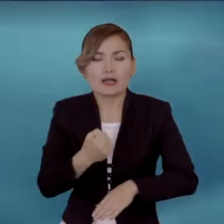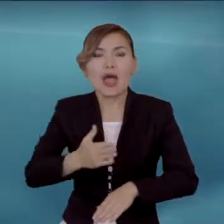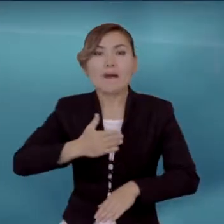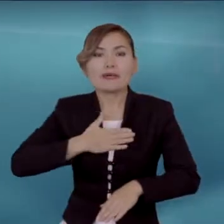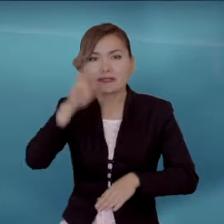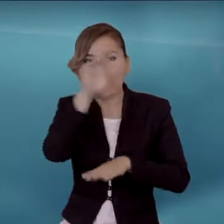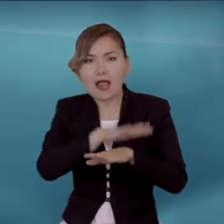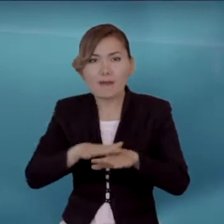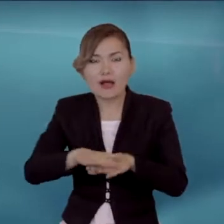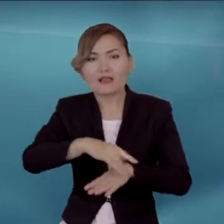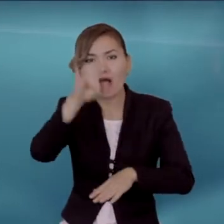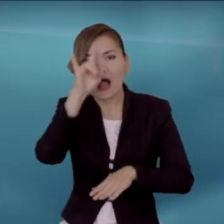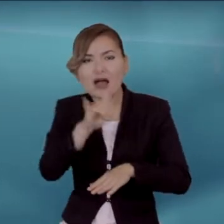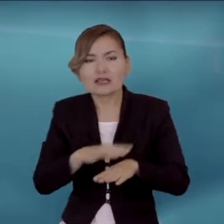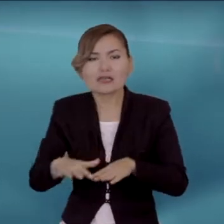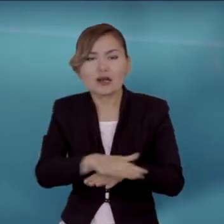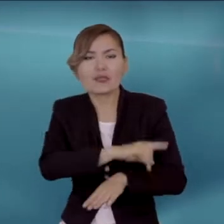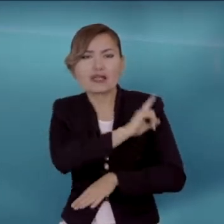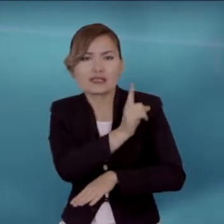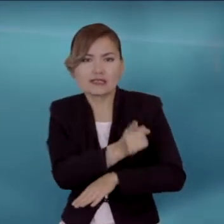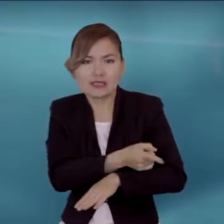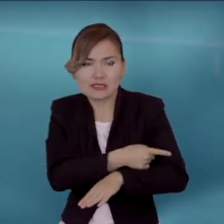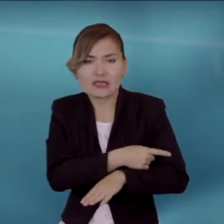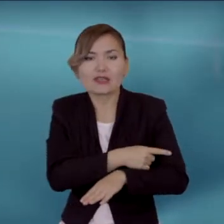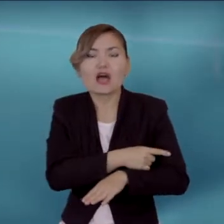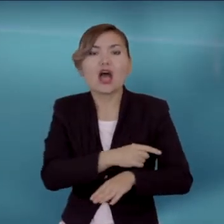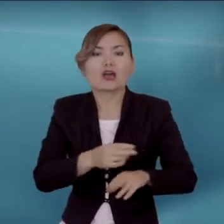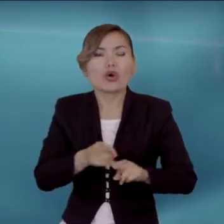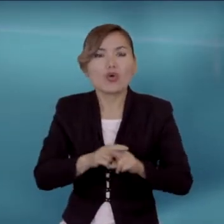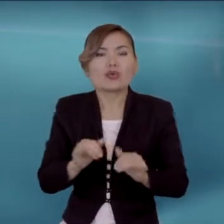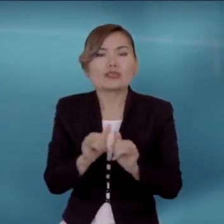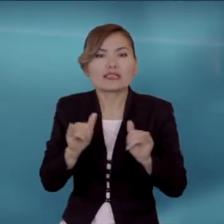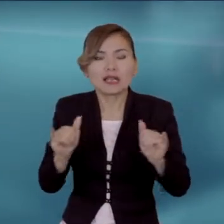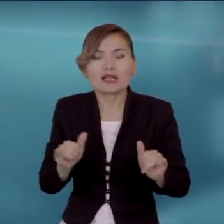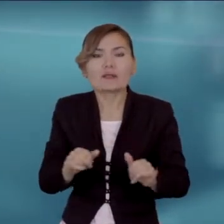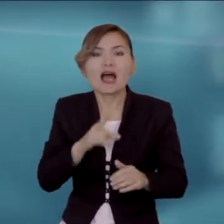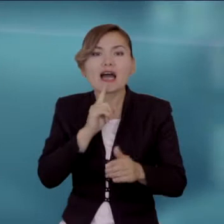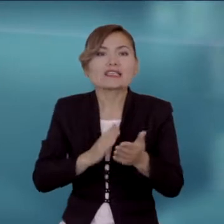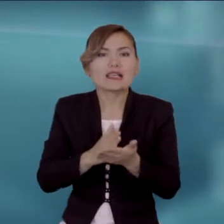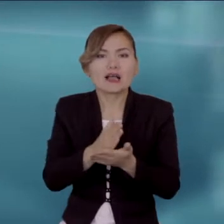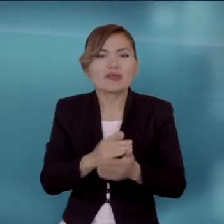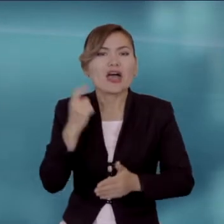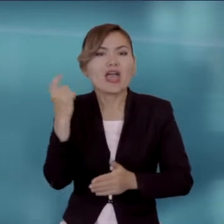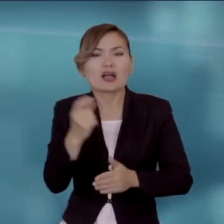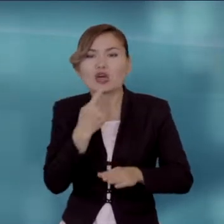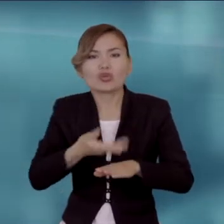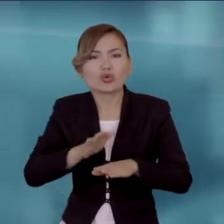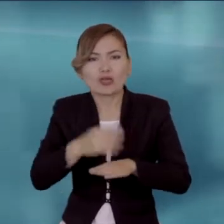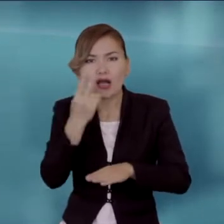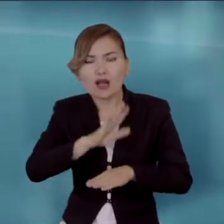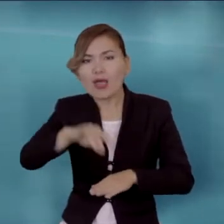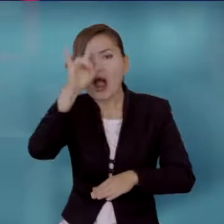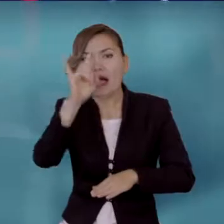Біздің мемлекеттің қалқы өзгеше рух пен қуатқа е. Тарихи даму сатысының саяси экономикалық қиыншылықтарына ғармастан,